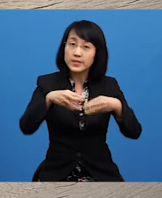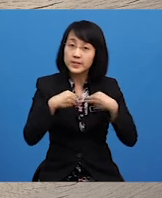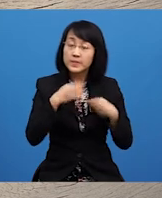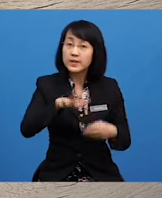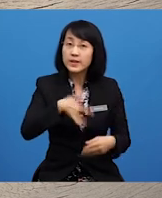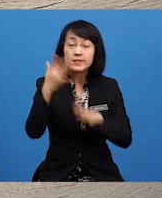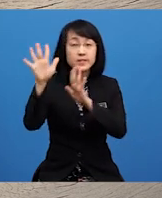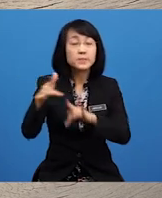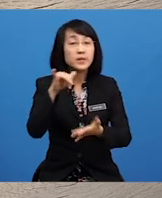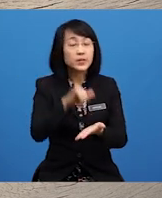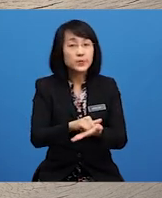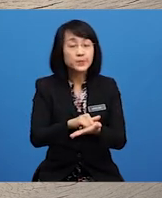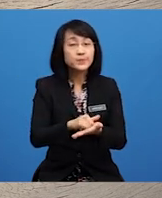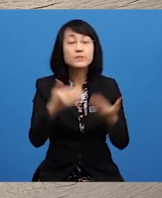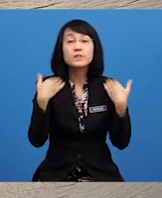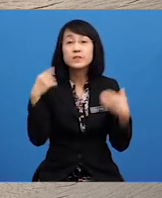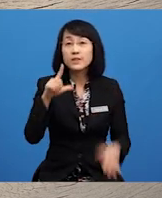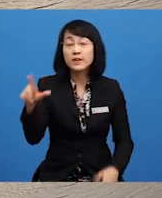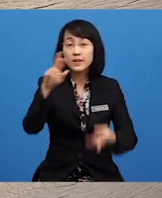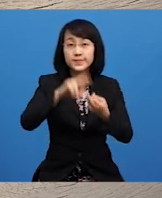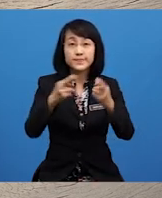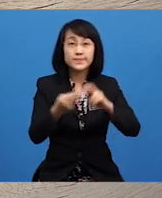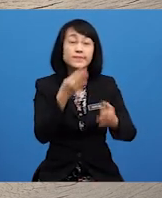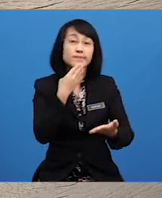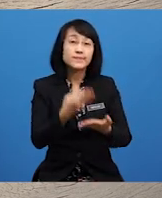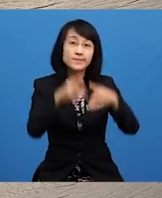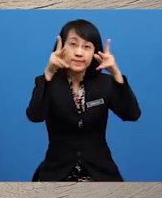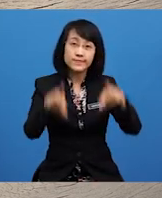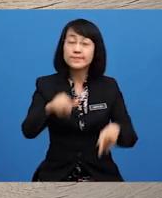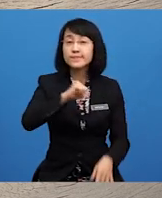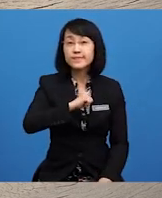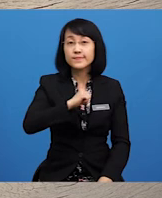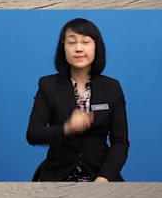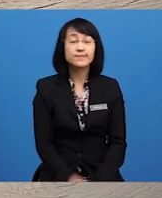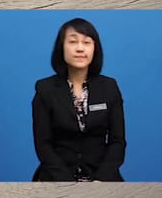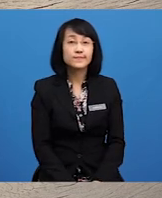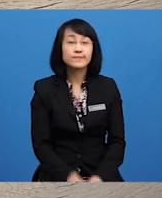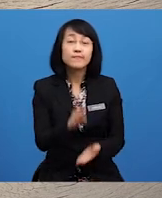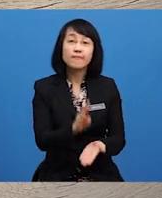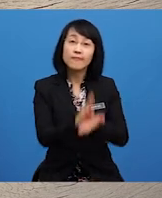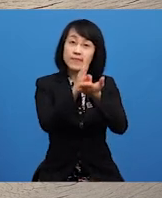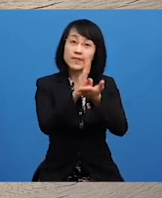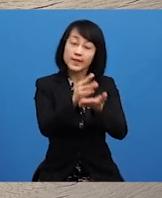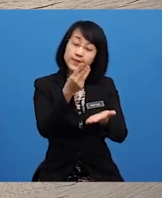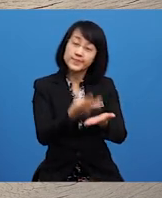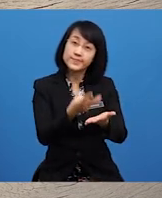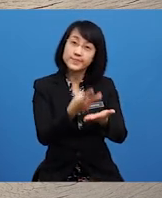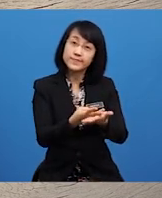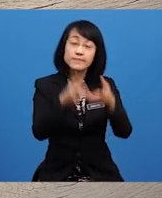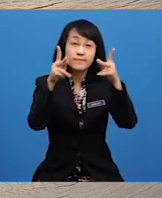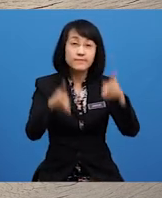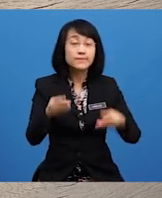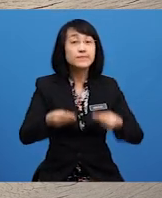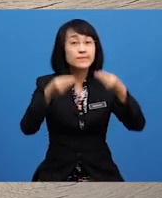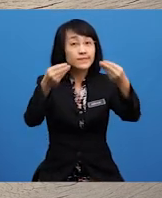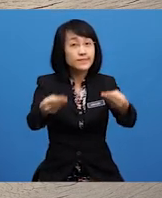itu adalah rakan baik pelajar sendiri Bantuan keuangan yang pelajar